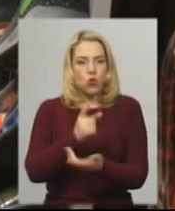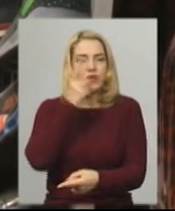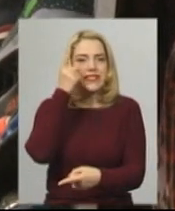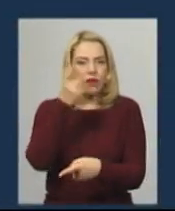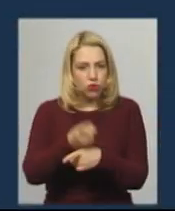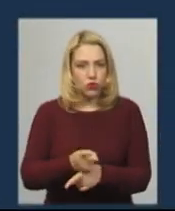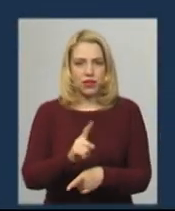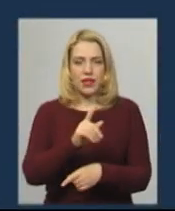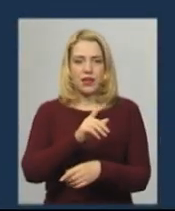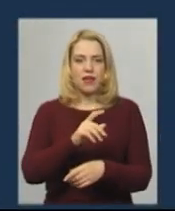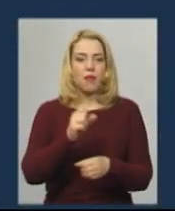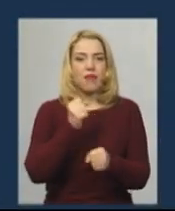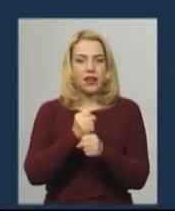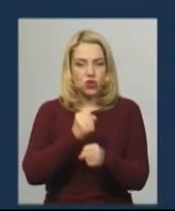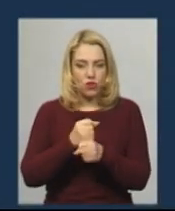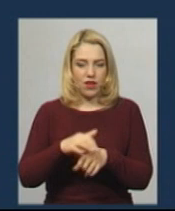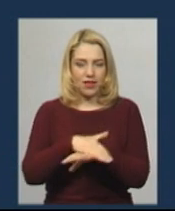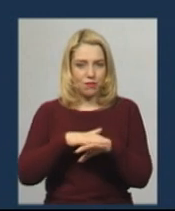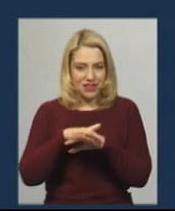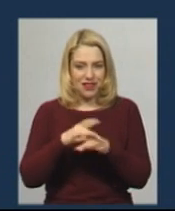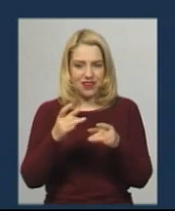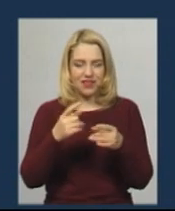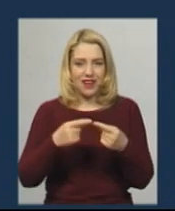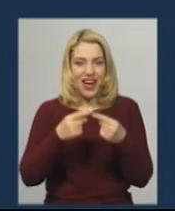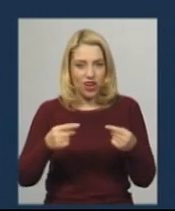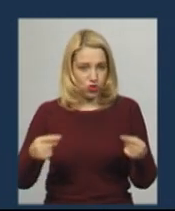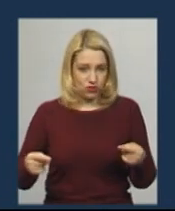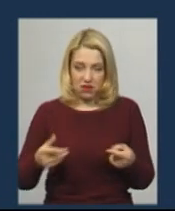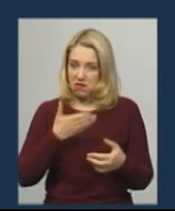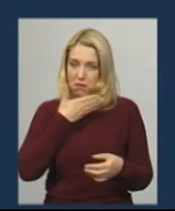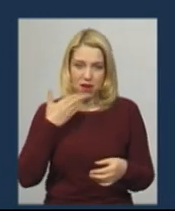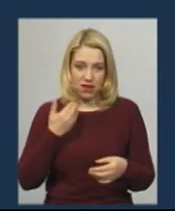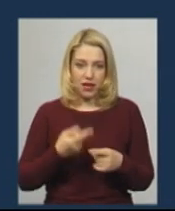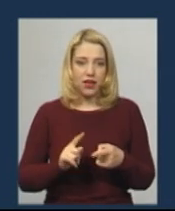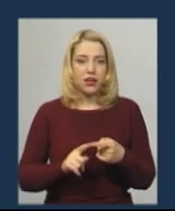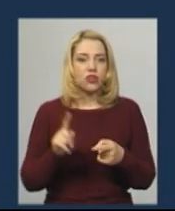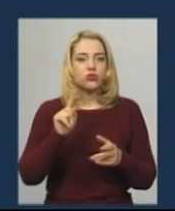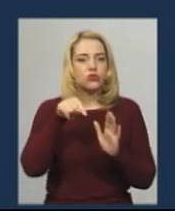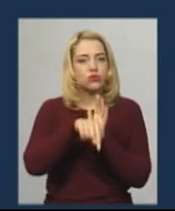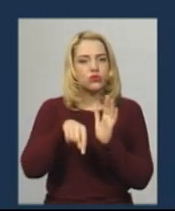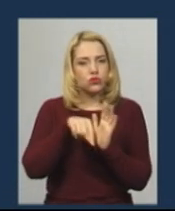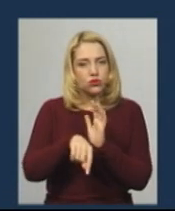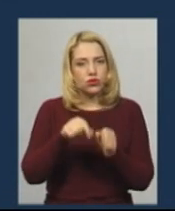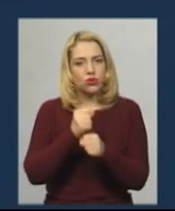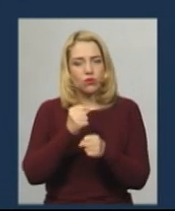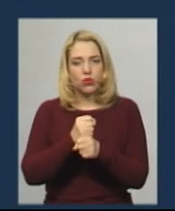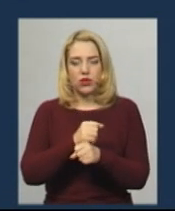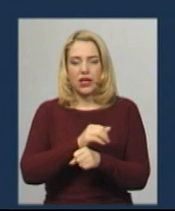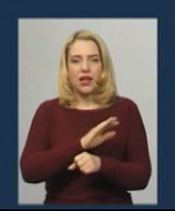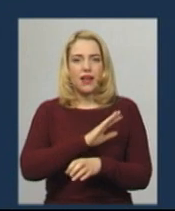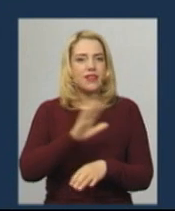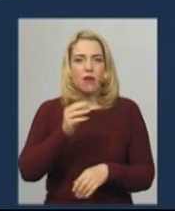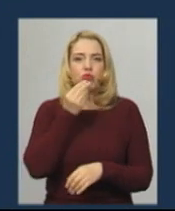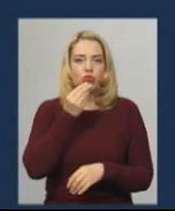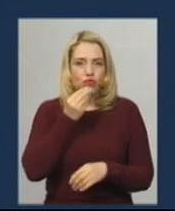ринків немає. В новій редакції постанови Кабінету міністрів 211, що стосується роботи непродовольчих ринків,